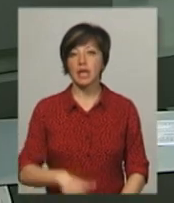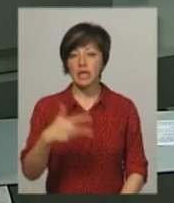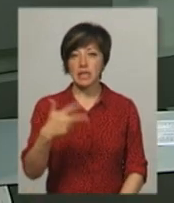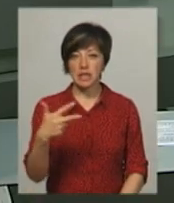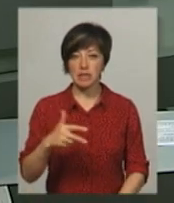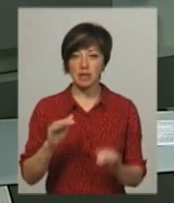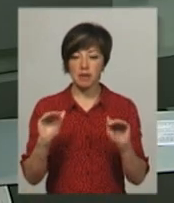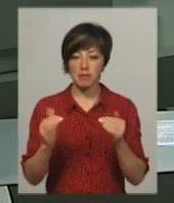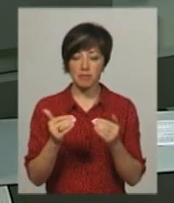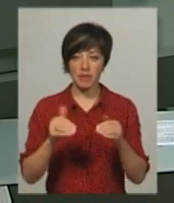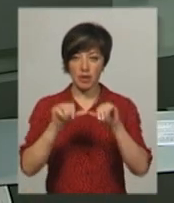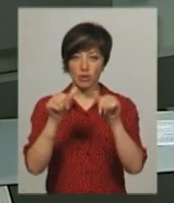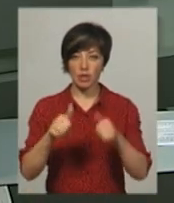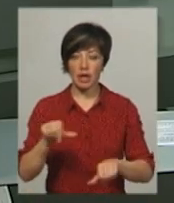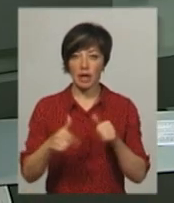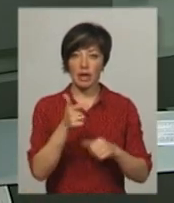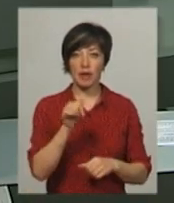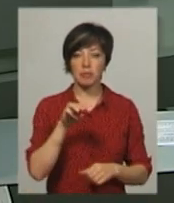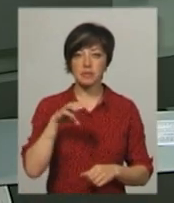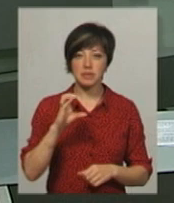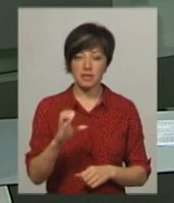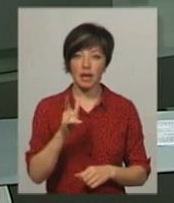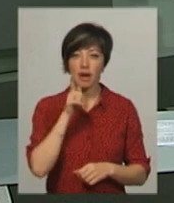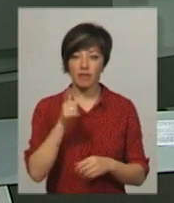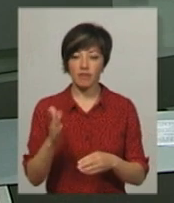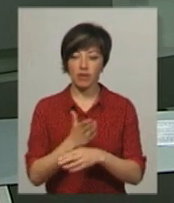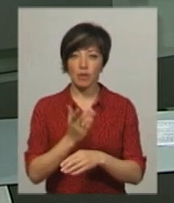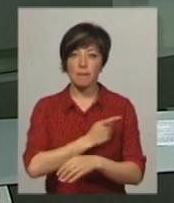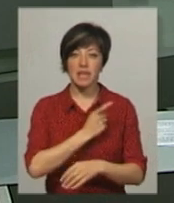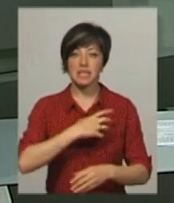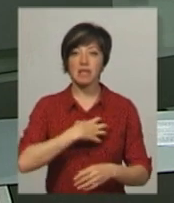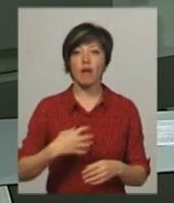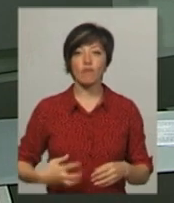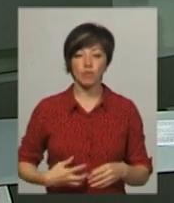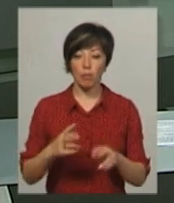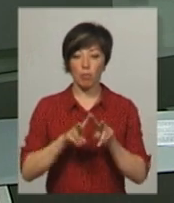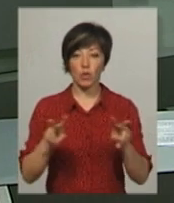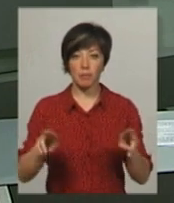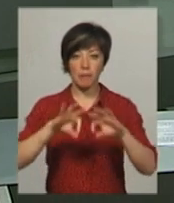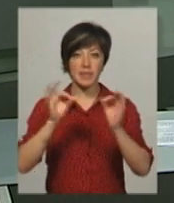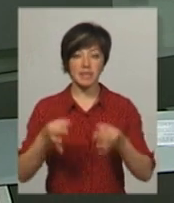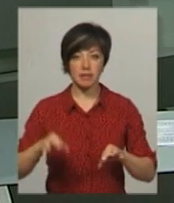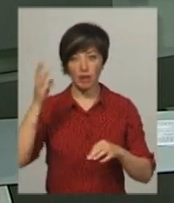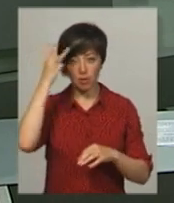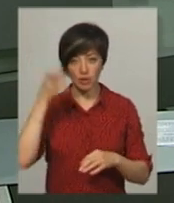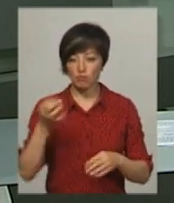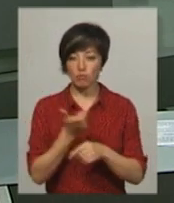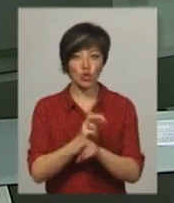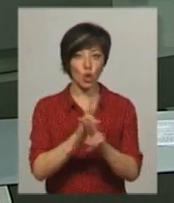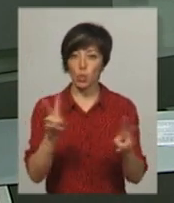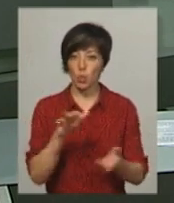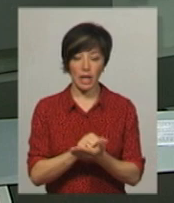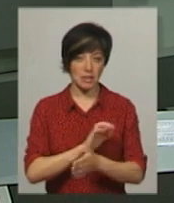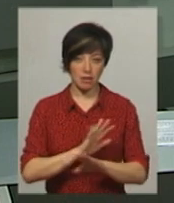мініатюр з гіпсу та 10 з графіту виготовив метець зі Славути Костянтин Сапошко. Подібним мистецтвом на Хмельниччині більше ніхто не